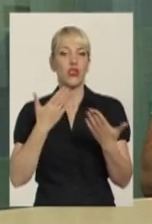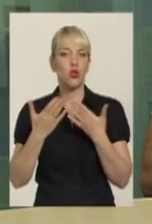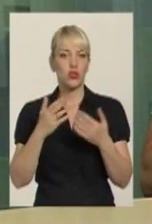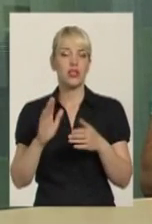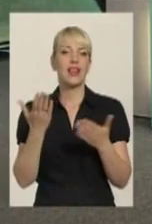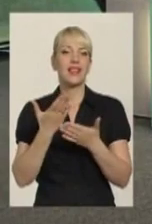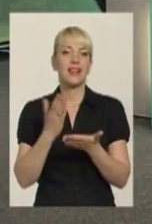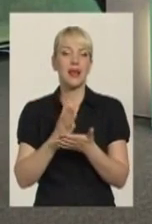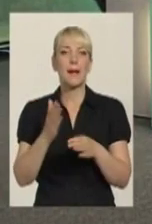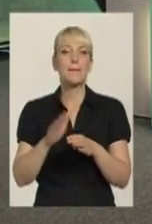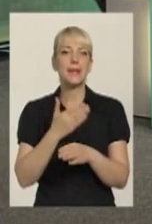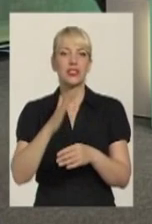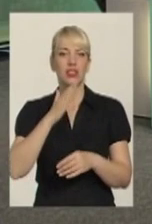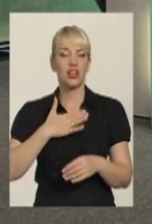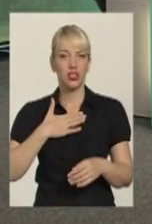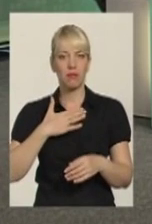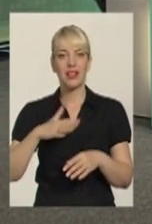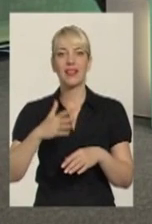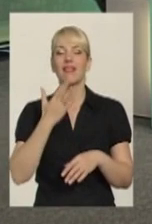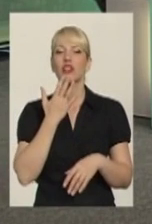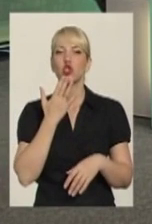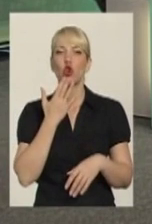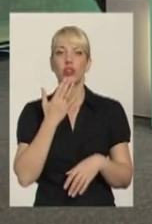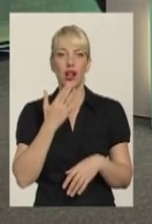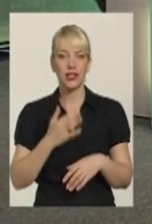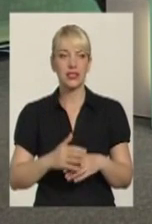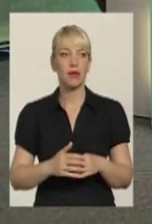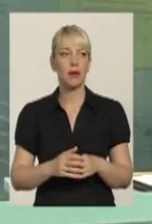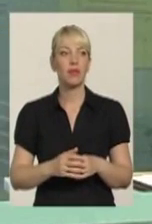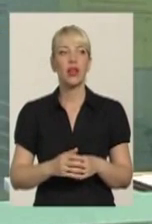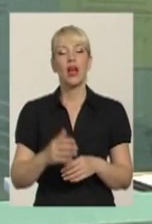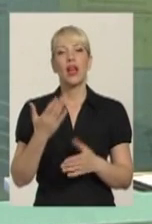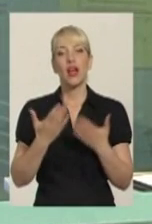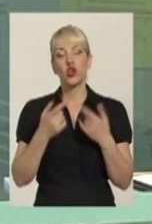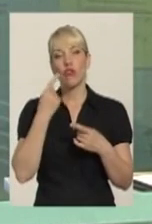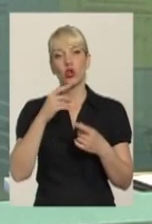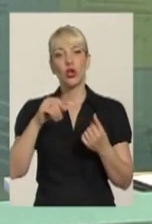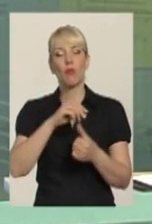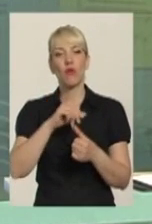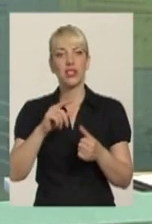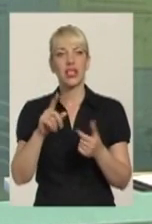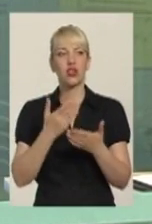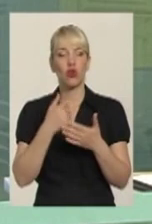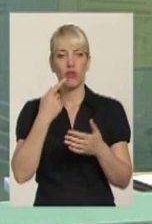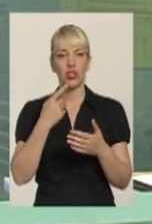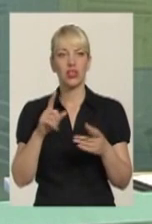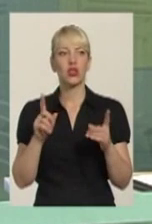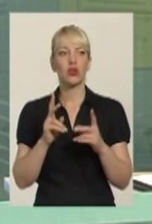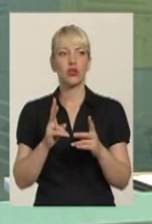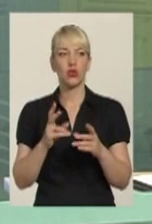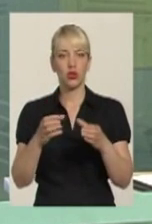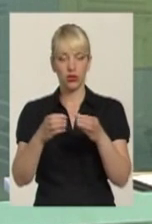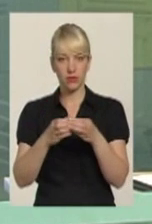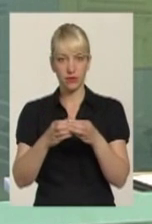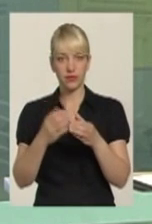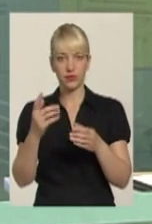Сурене, скажіть, будь ласка, я хочу говорити про вірмен, які теж, скажімо, є частина вашої громади, яка проживала